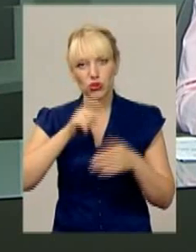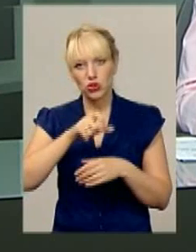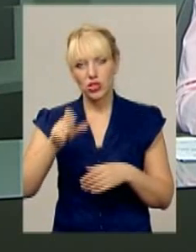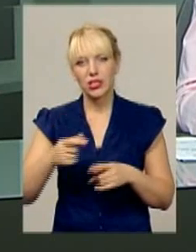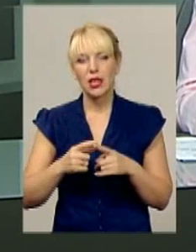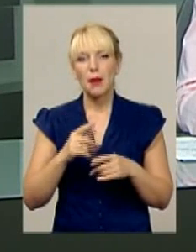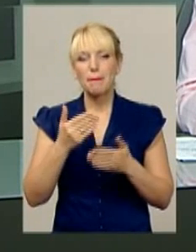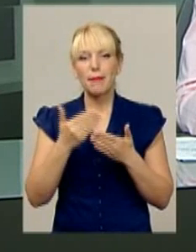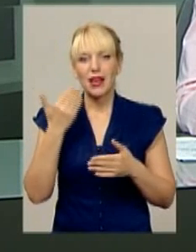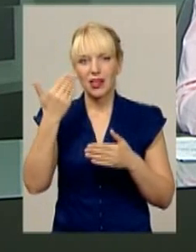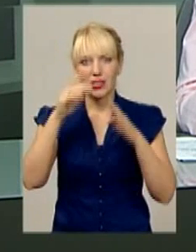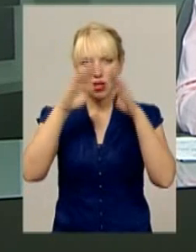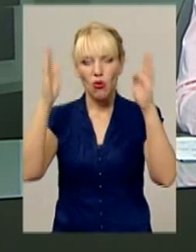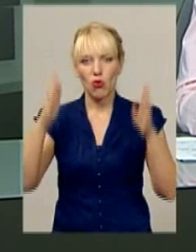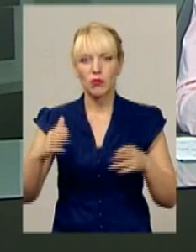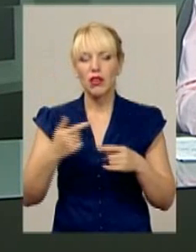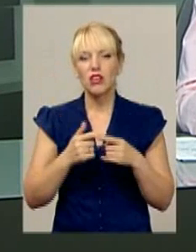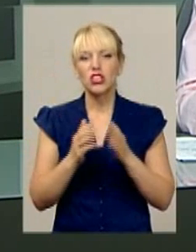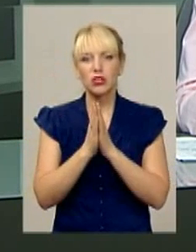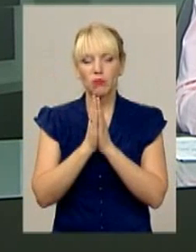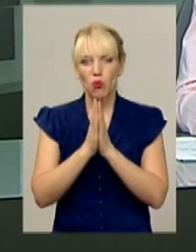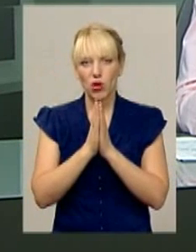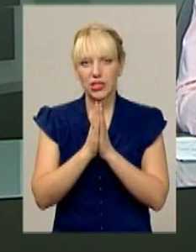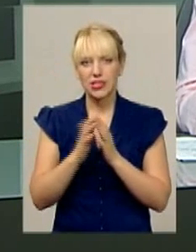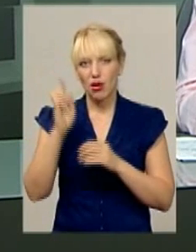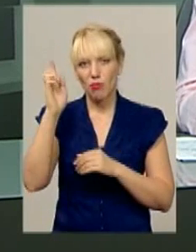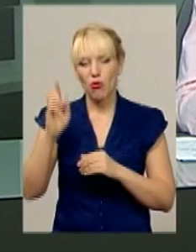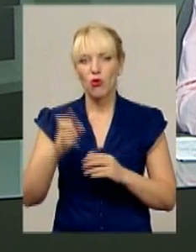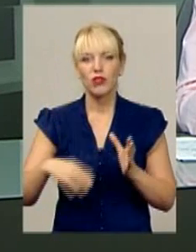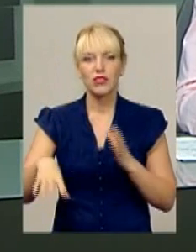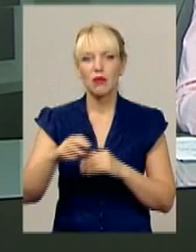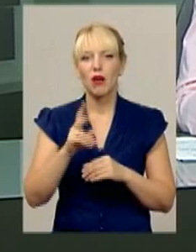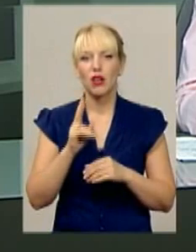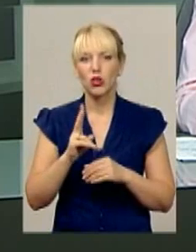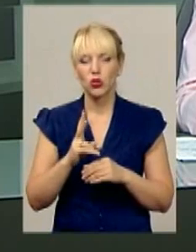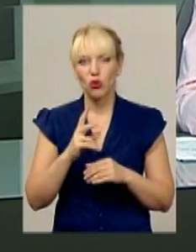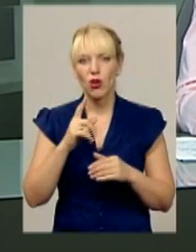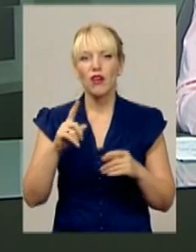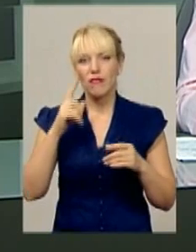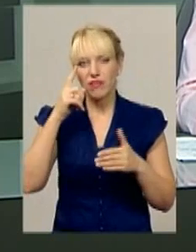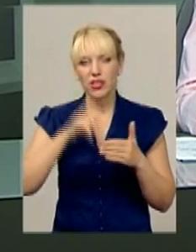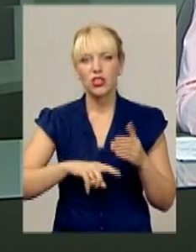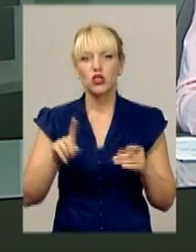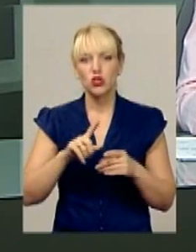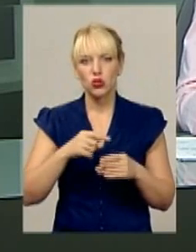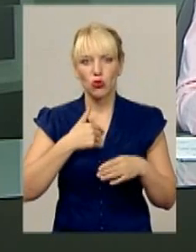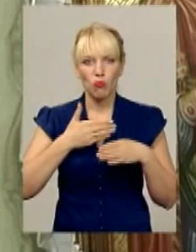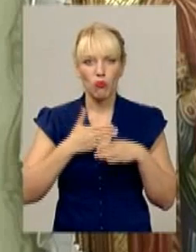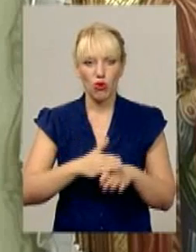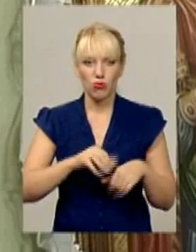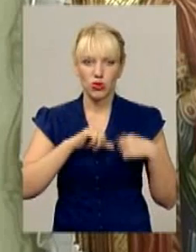Діва Марії гумен і читає молитви над усіма, хто вірить. Порвану на шматки душу можна зібрати воєдиного.